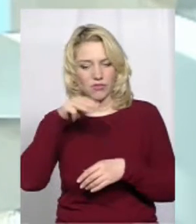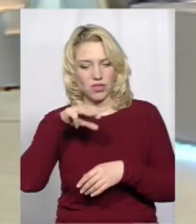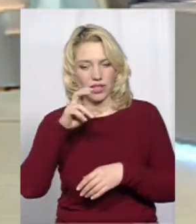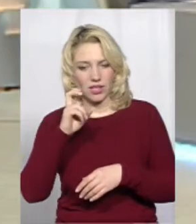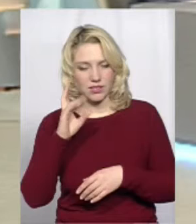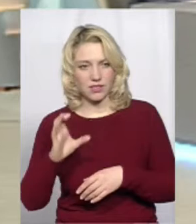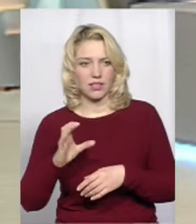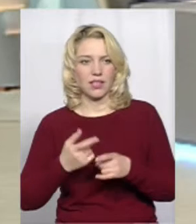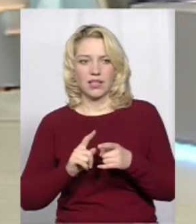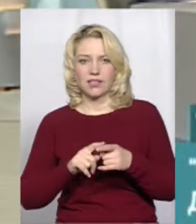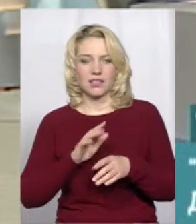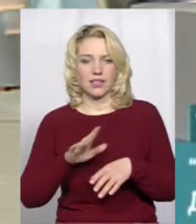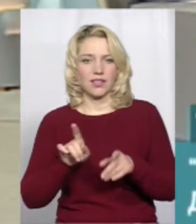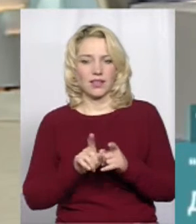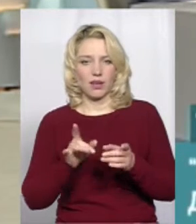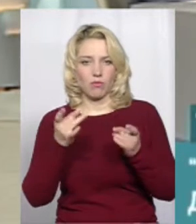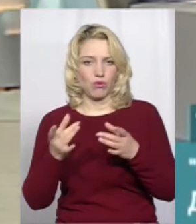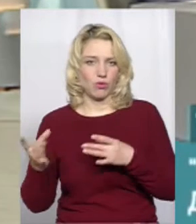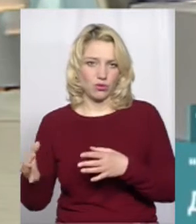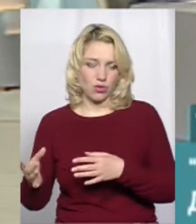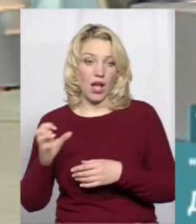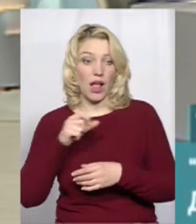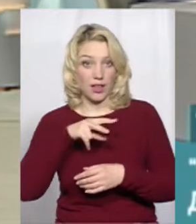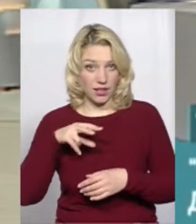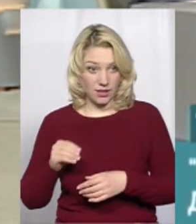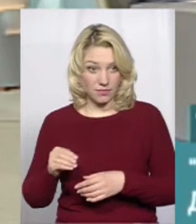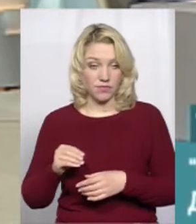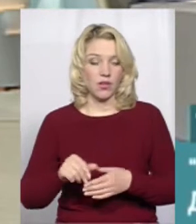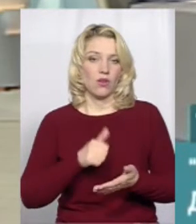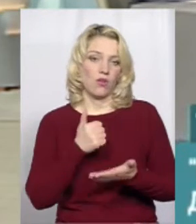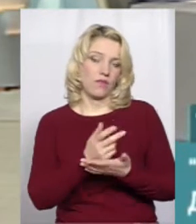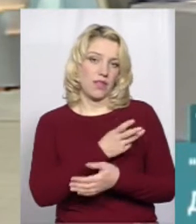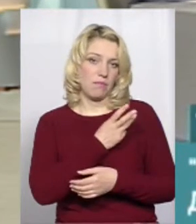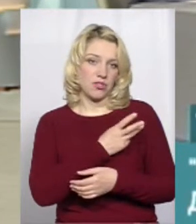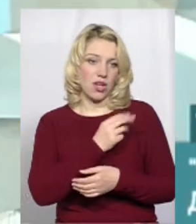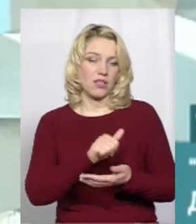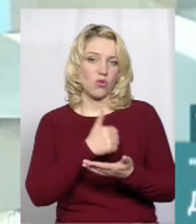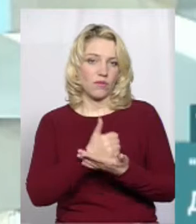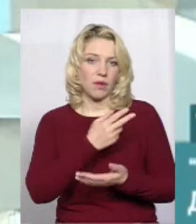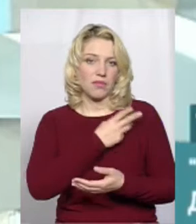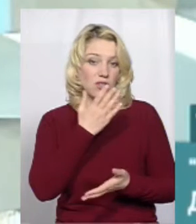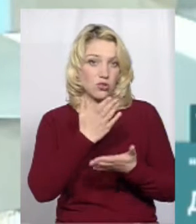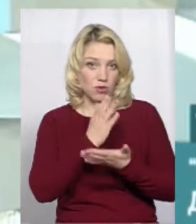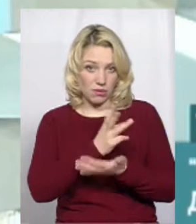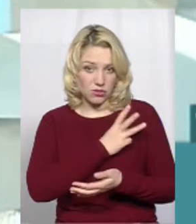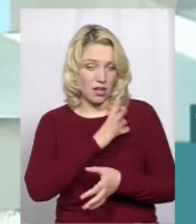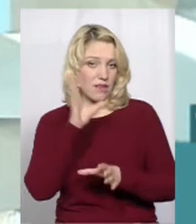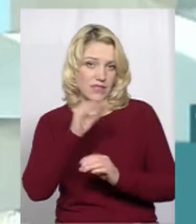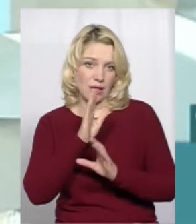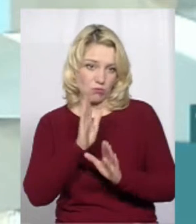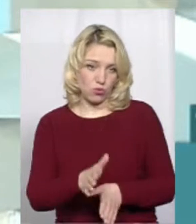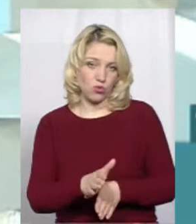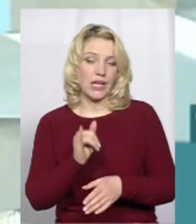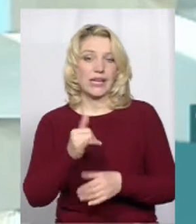підлаштувати мелодику. Це ж не так просто. Але головне бажання. Головне бажання. І якщо є бажання, то буде все.